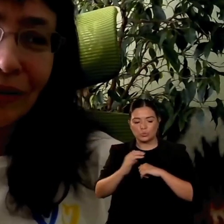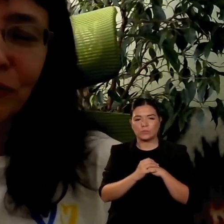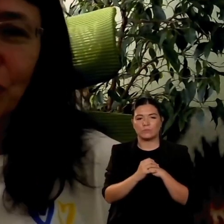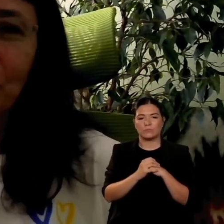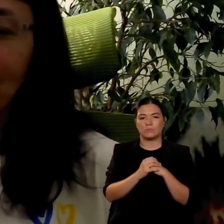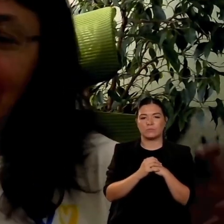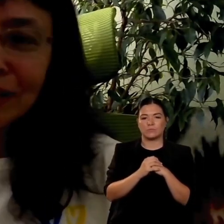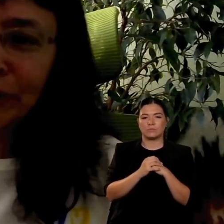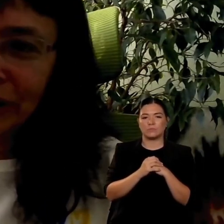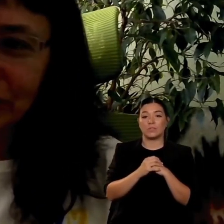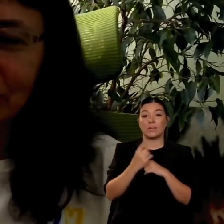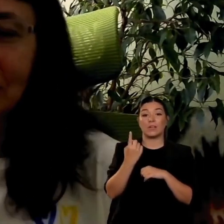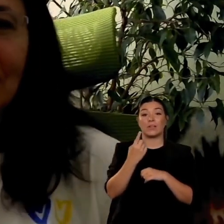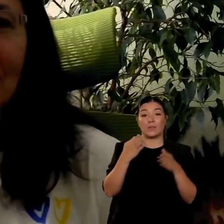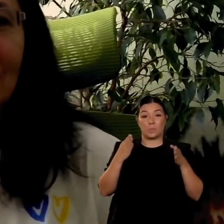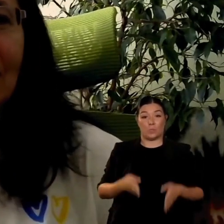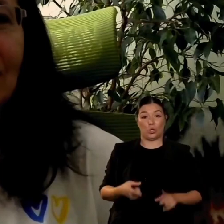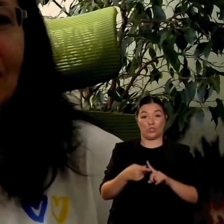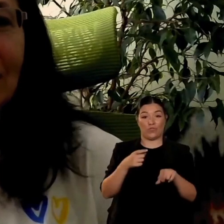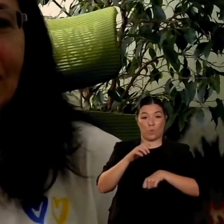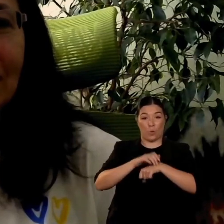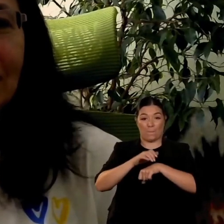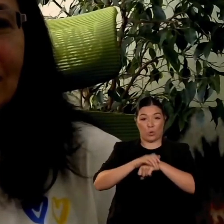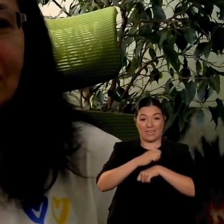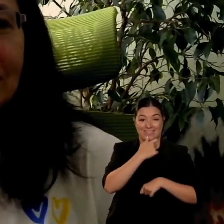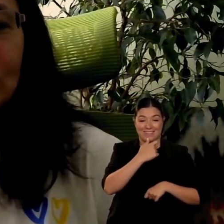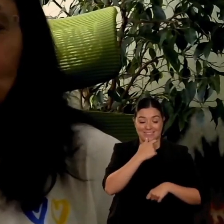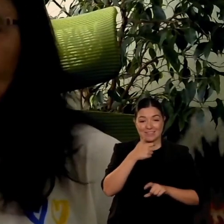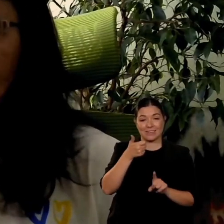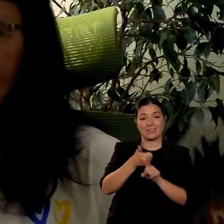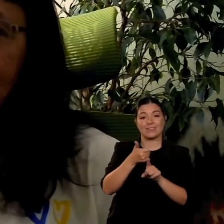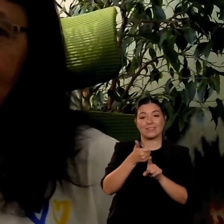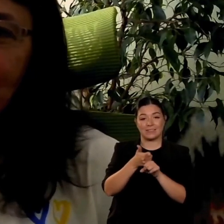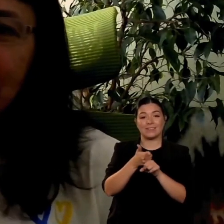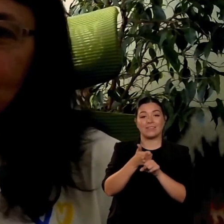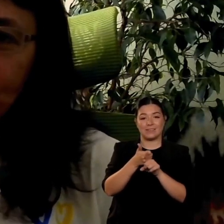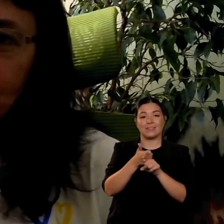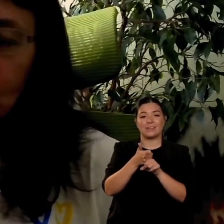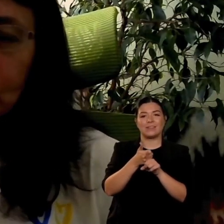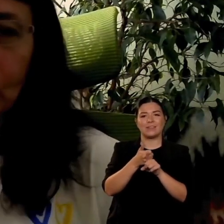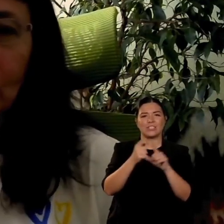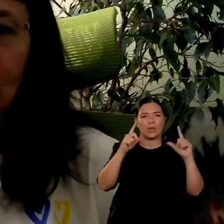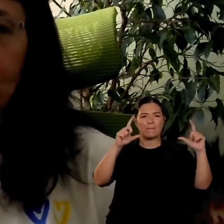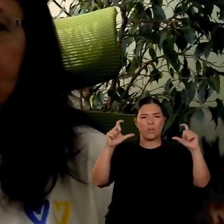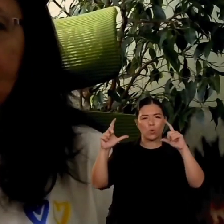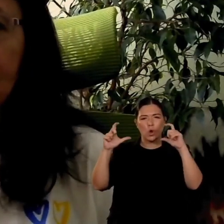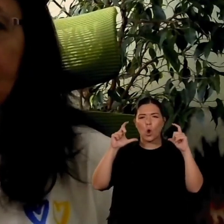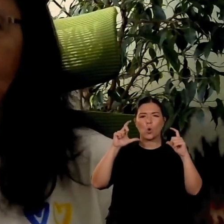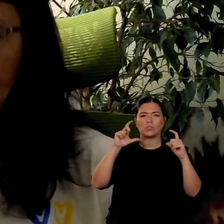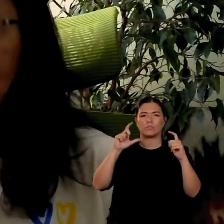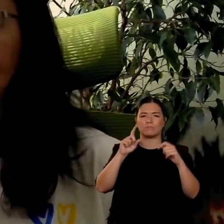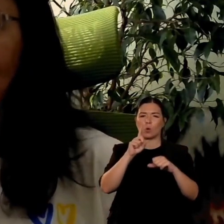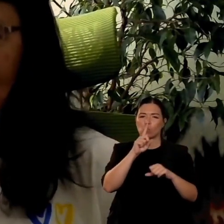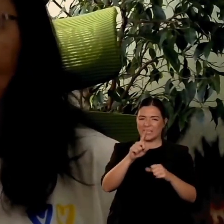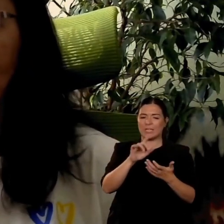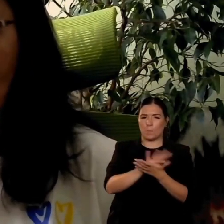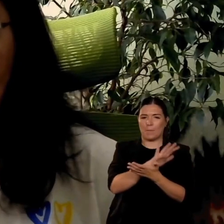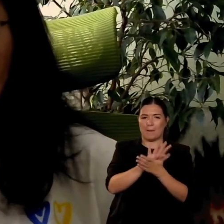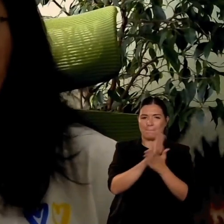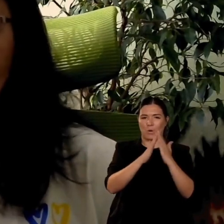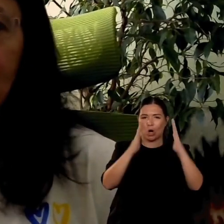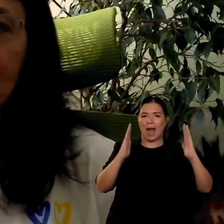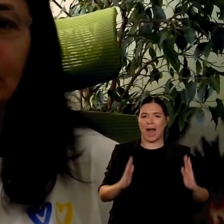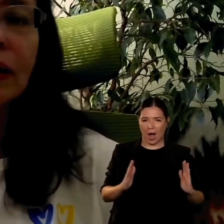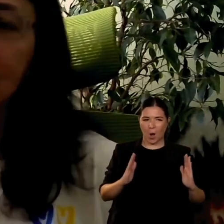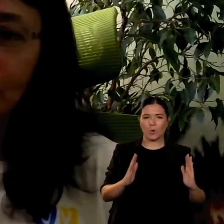'immagine creativa di questa casa di carta in maniera molto speciale un amico Francisco di